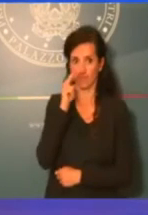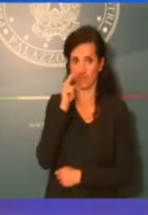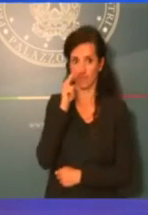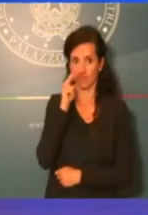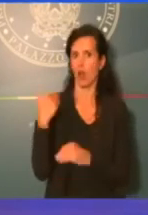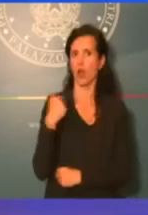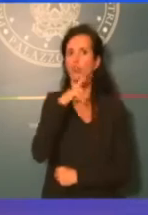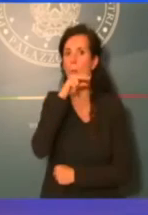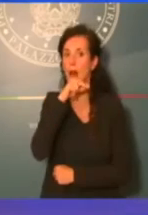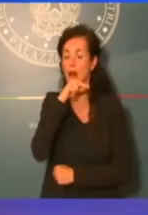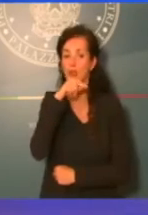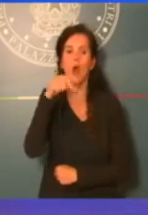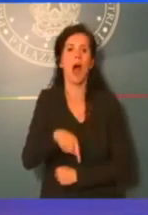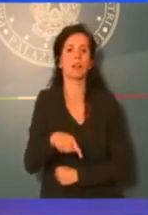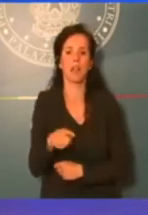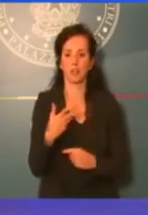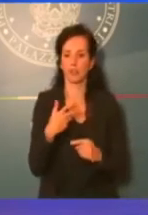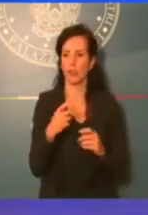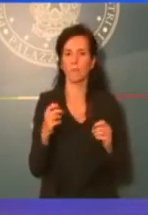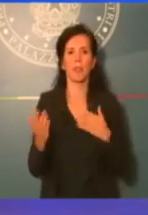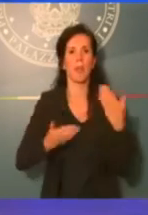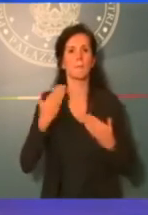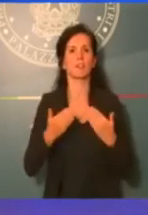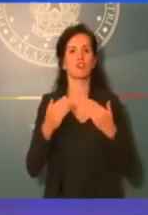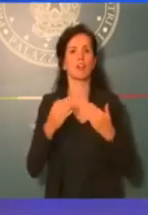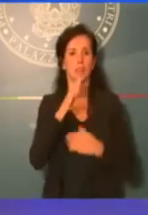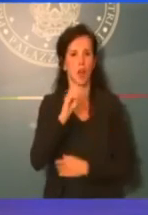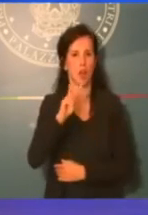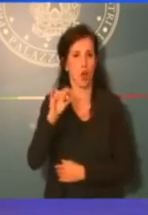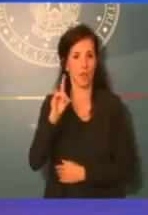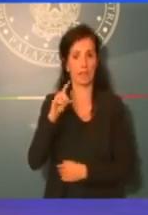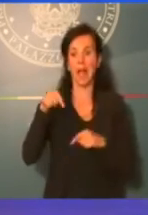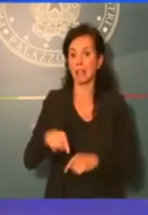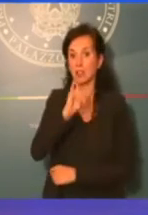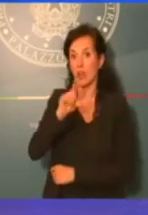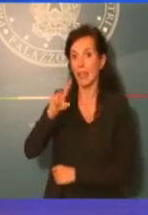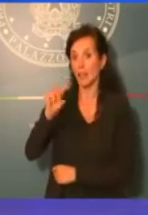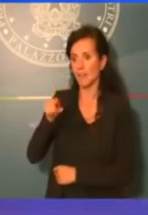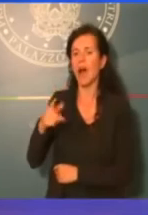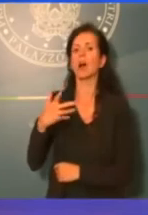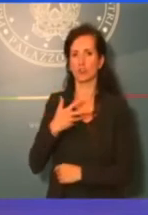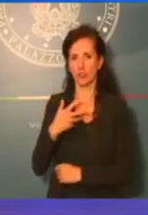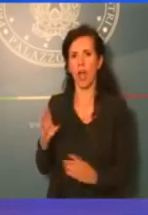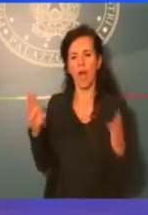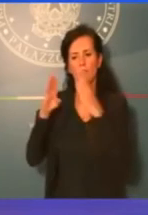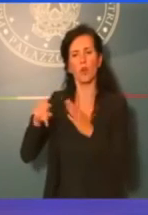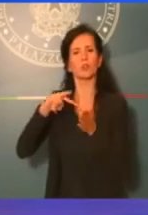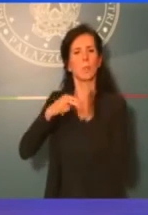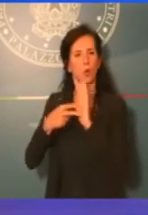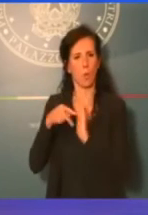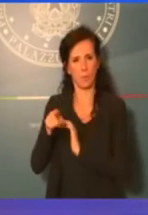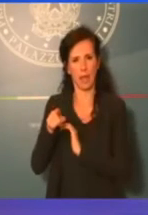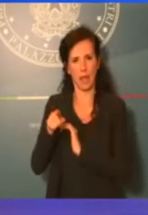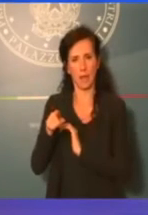un'emergenza Covid, quindi come altre realtà industriali ILVA sta attraversando un problema rispetto alla tabella di